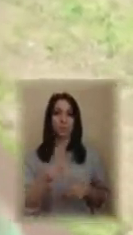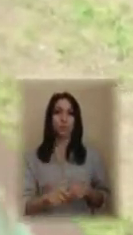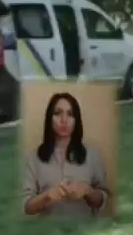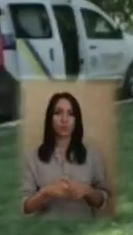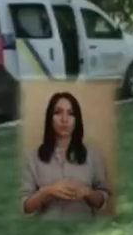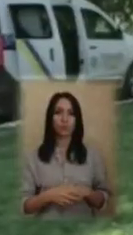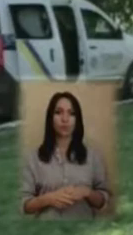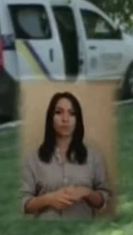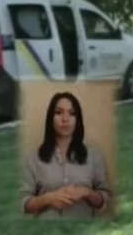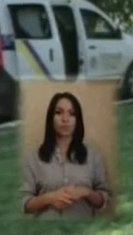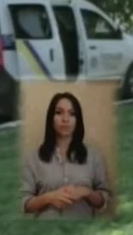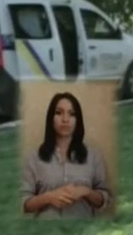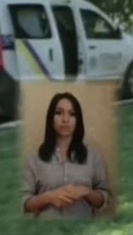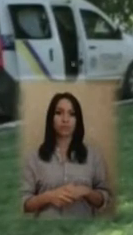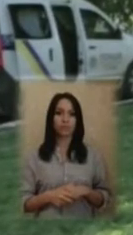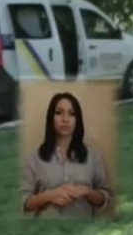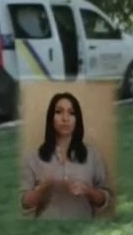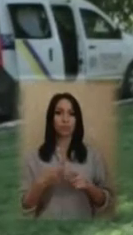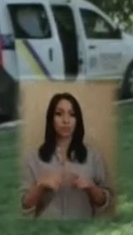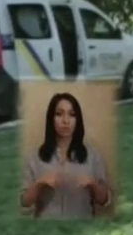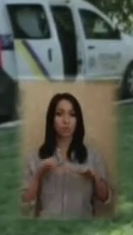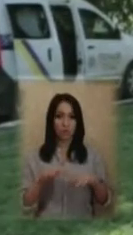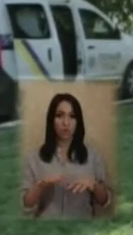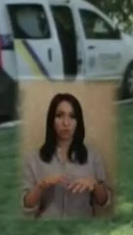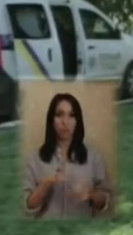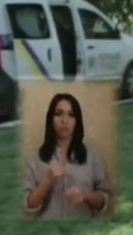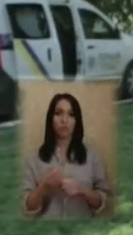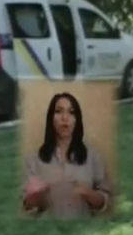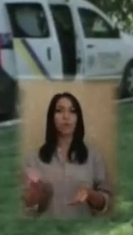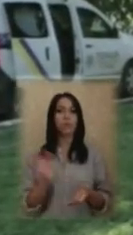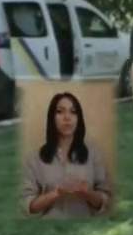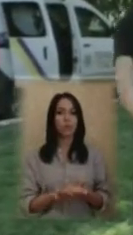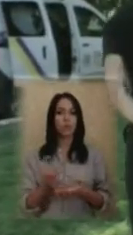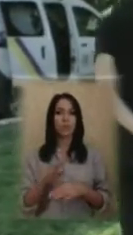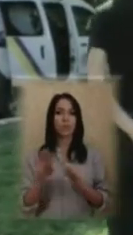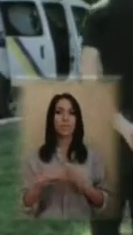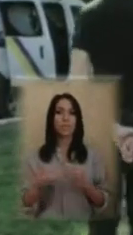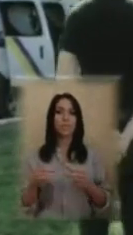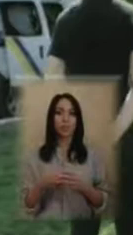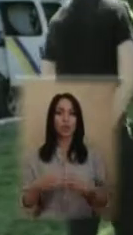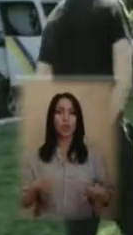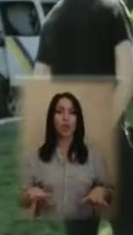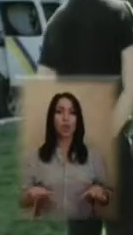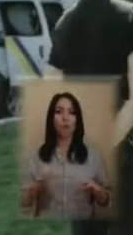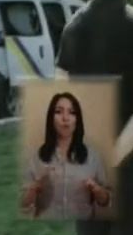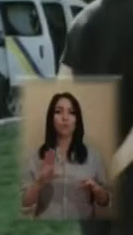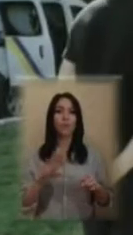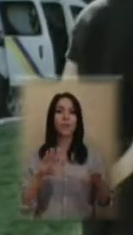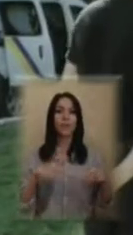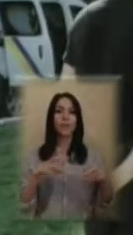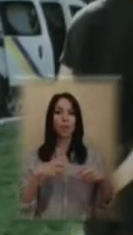Реклама цього заходу здійснюється ознайомлення з підрозділем, кінологічним центром. І